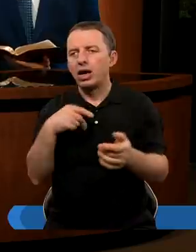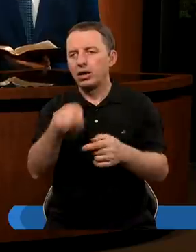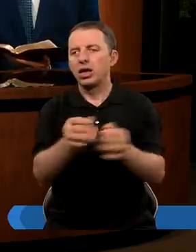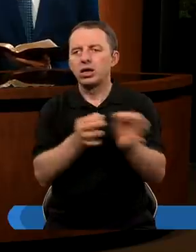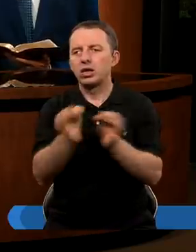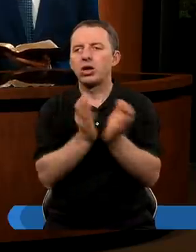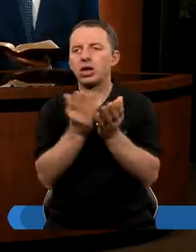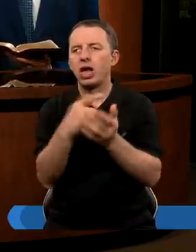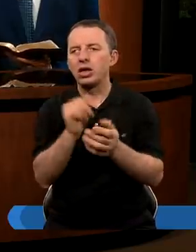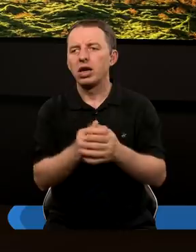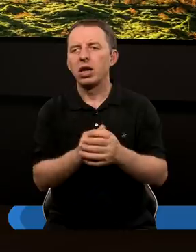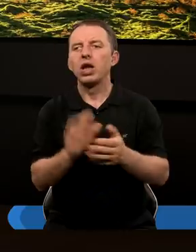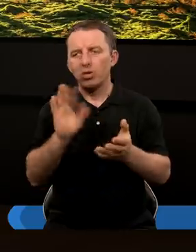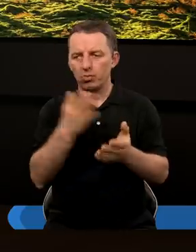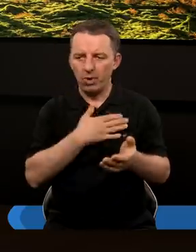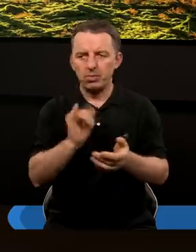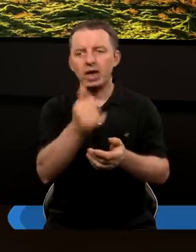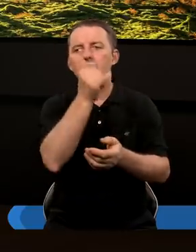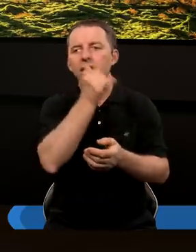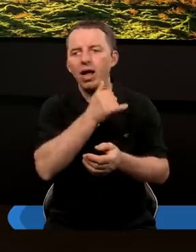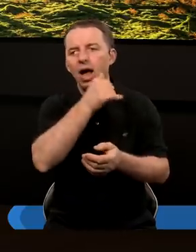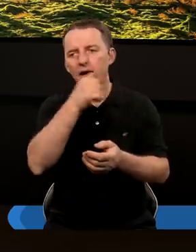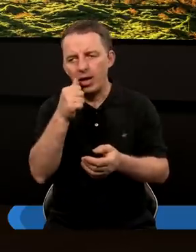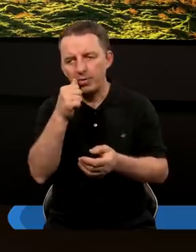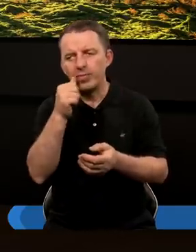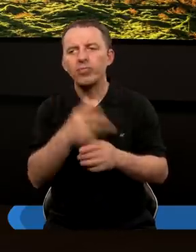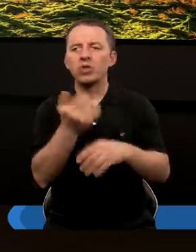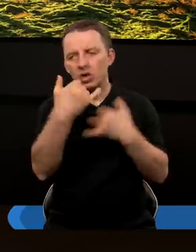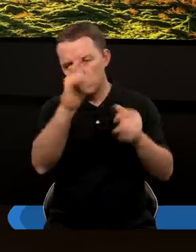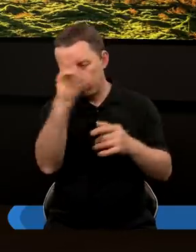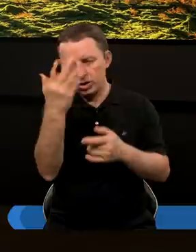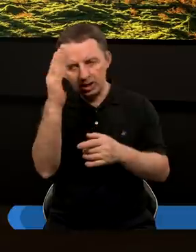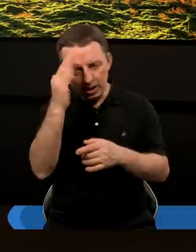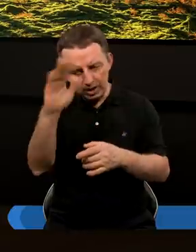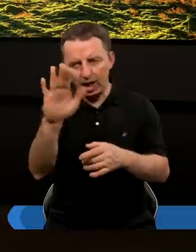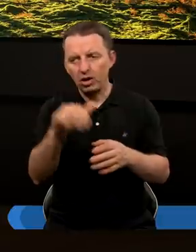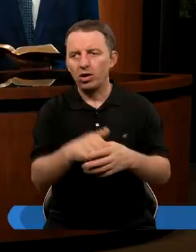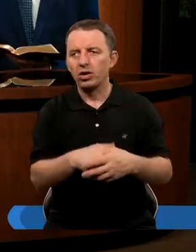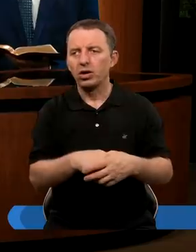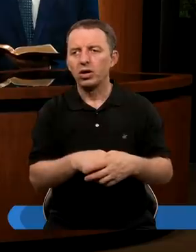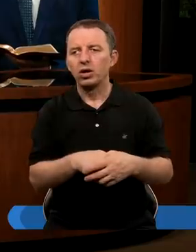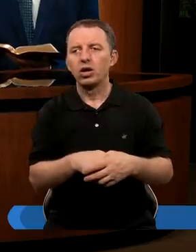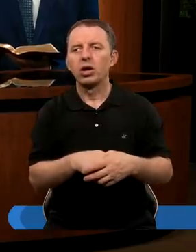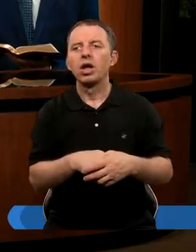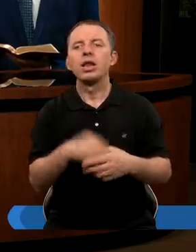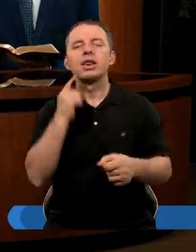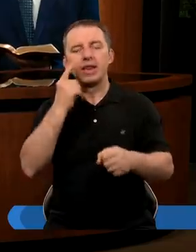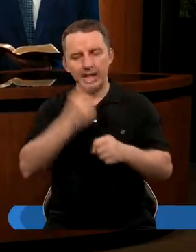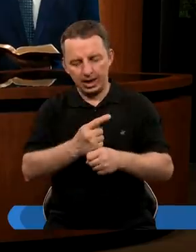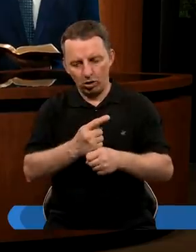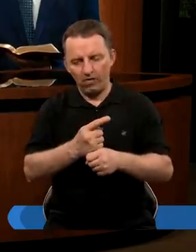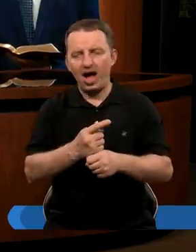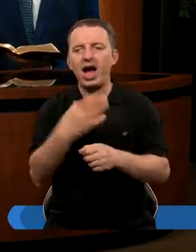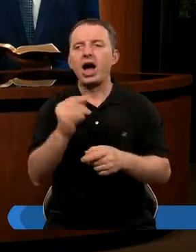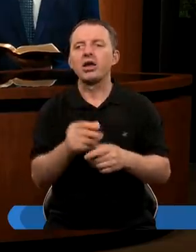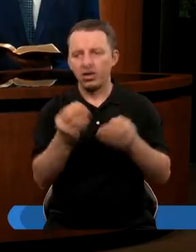Daniela? Czy my również znam jakieś tajemnice, których być może inni ludzie nie znają? No zdecydowanie.